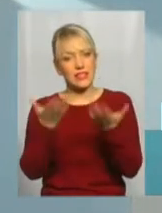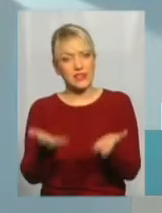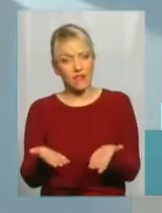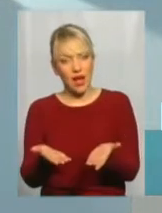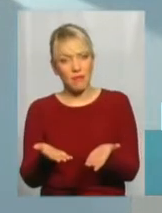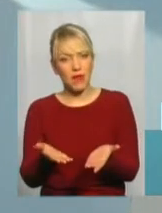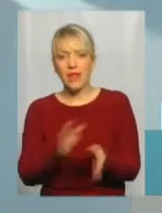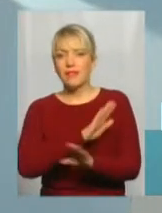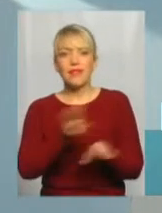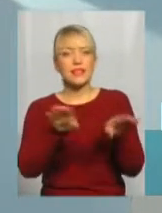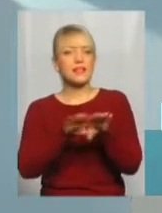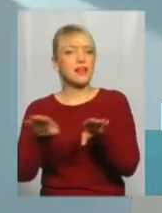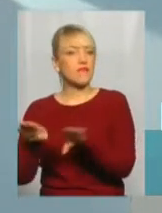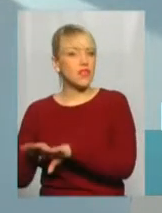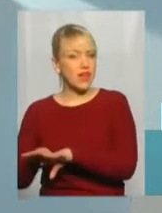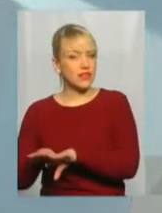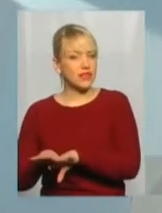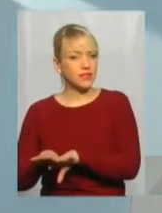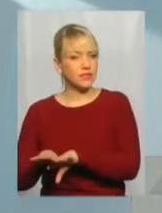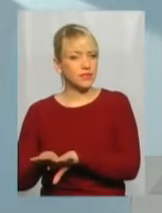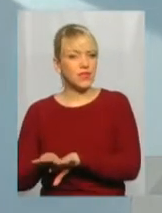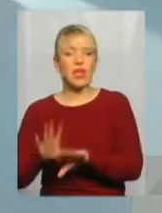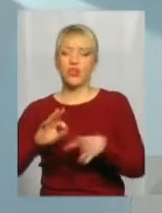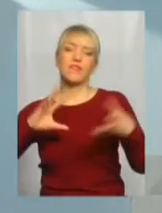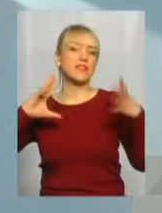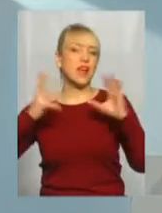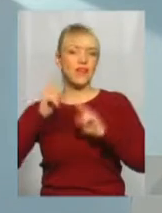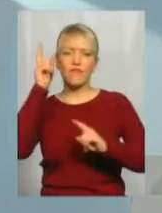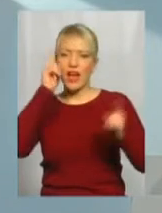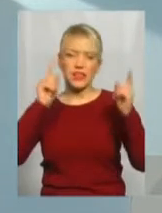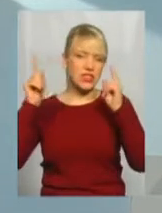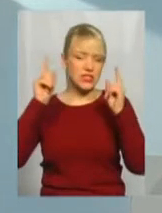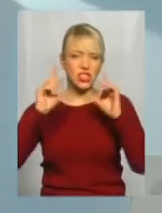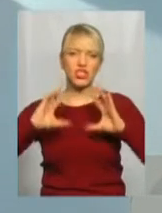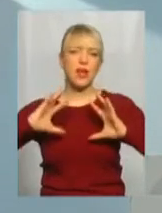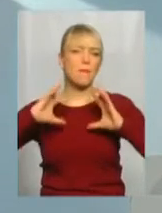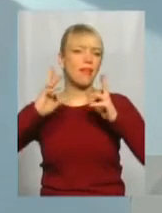Незрівнянне, ніж чим непорівнянне і взагалі фантастично планетарне.